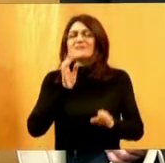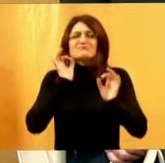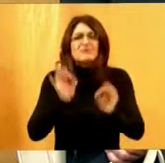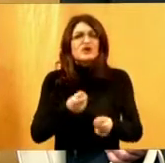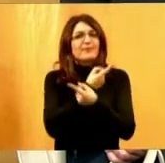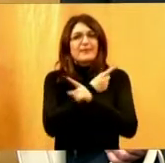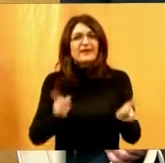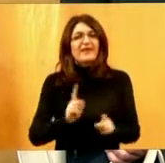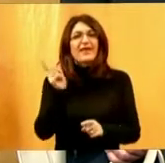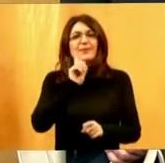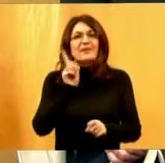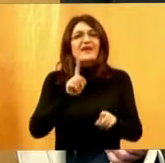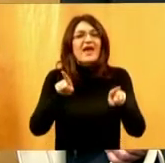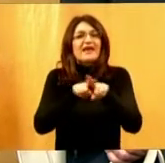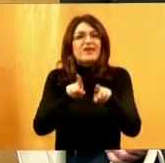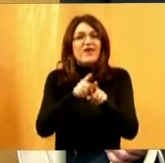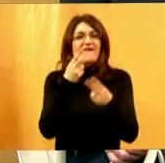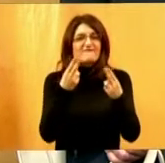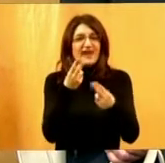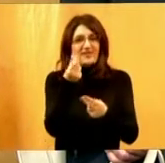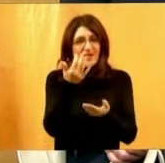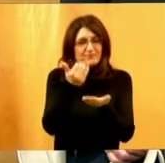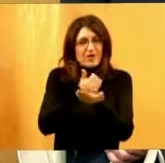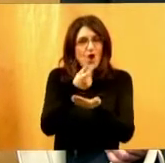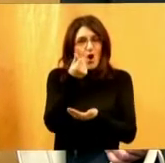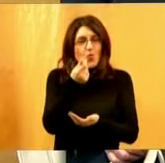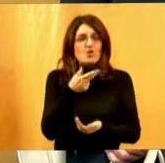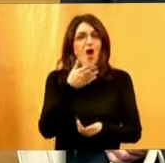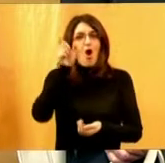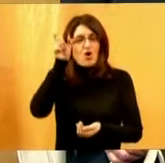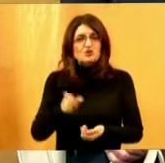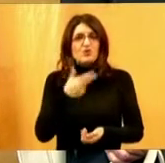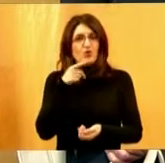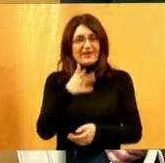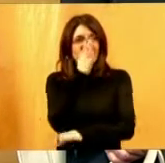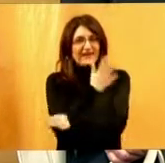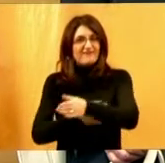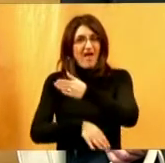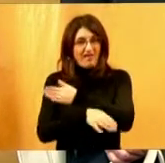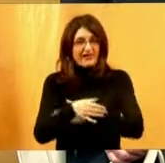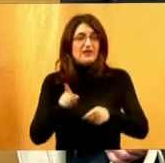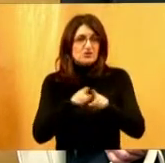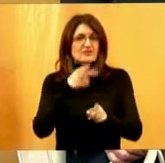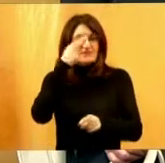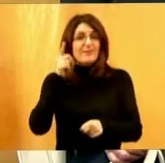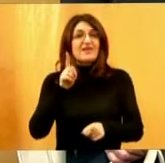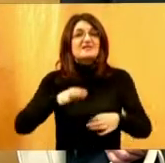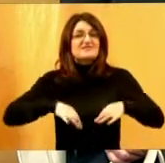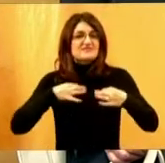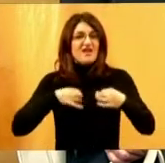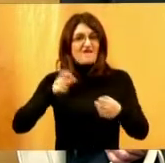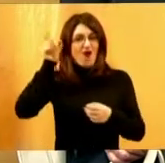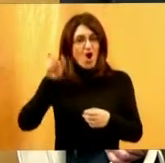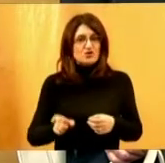nije jednako vrijedna kuna u ruci osobe s invaliditetom, pa tako i slijepe osobe ili zdrave osobe.